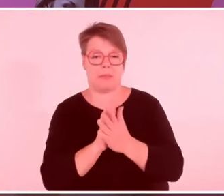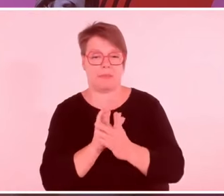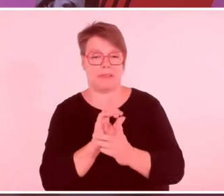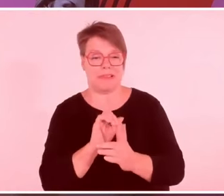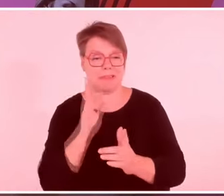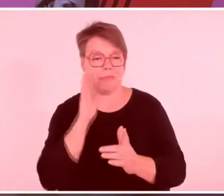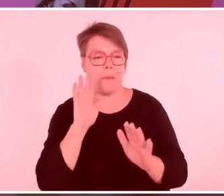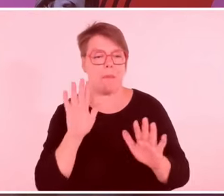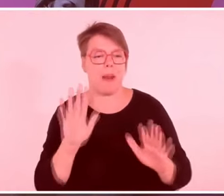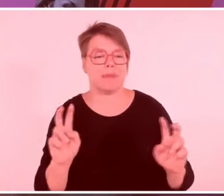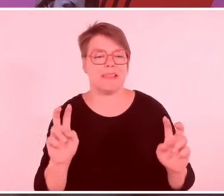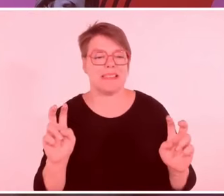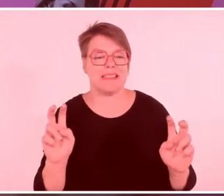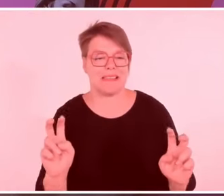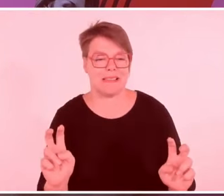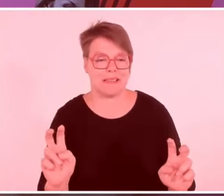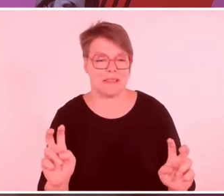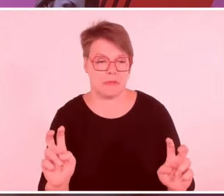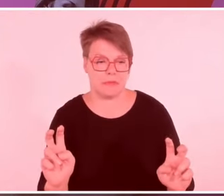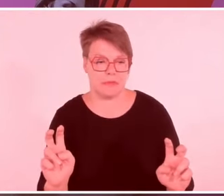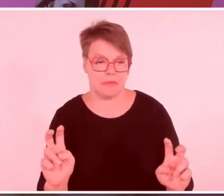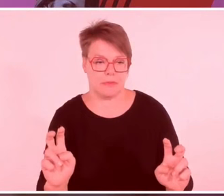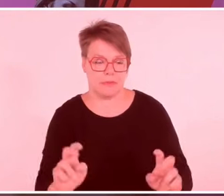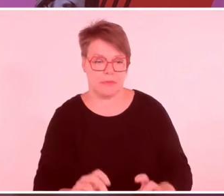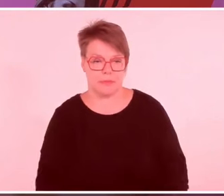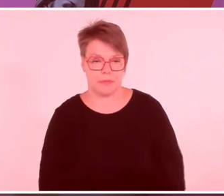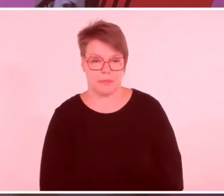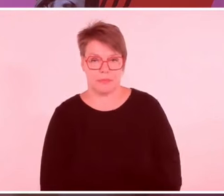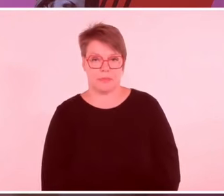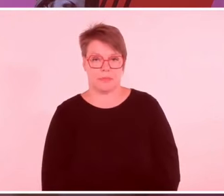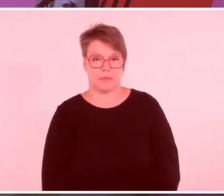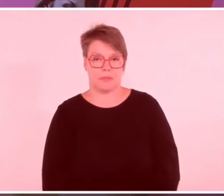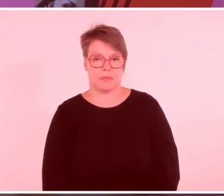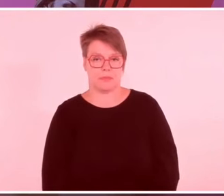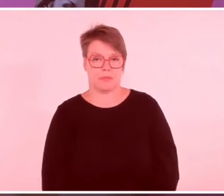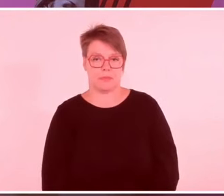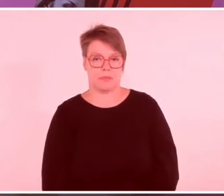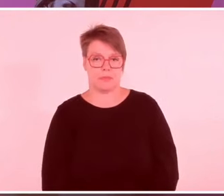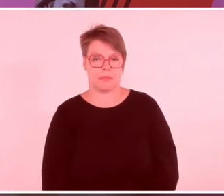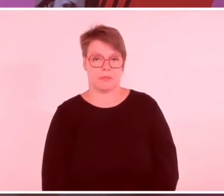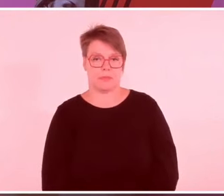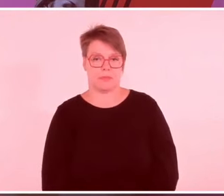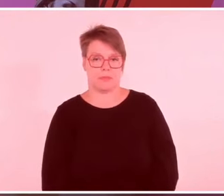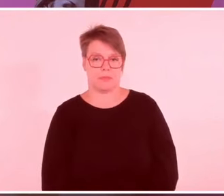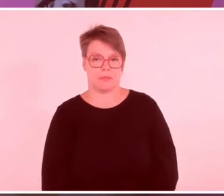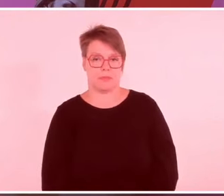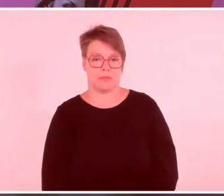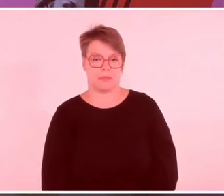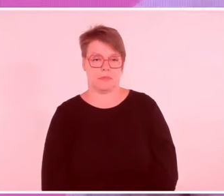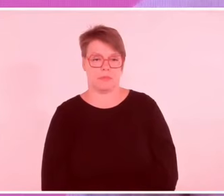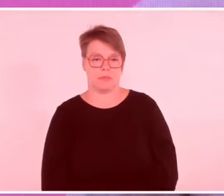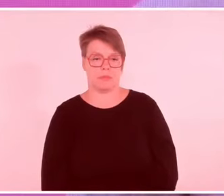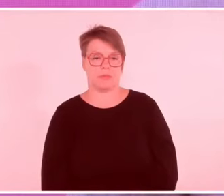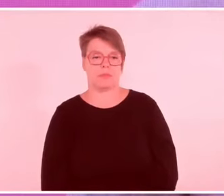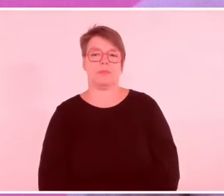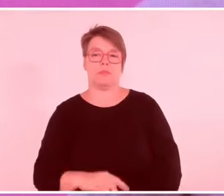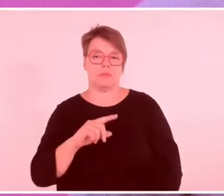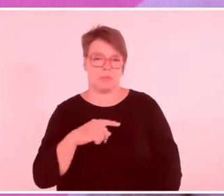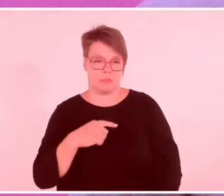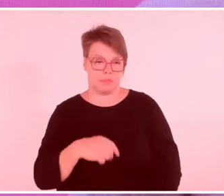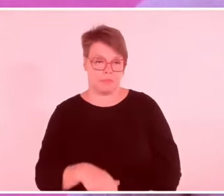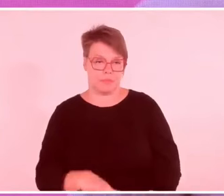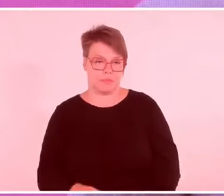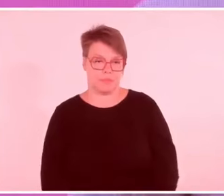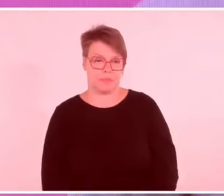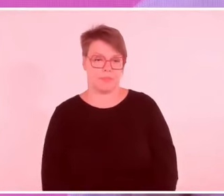jetzt haben Sie die Ehre, Frau Schmidt-Friedrichs, die 75. Buchmesse zu eröffnen. Verwirrt über